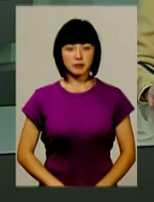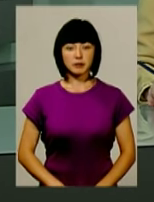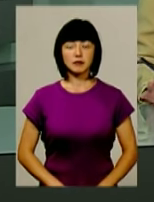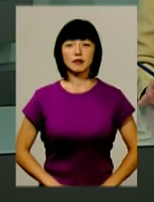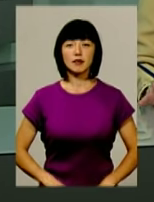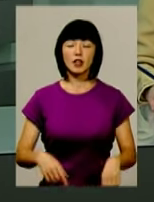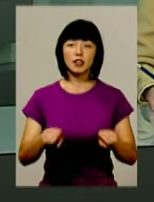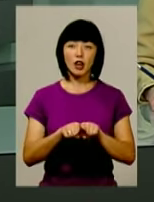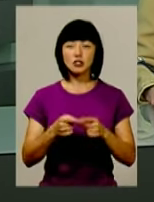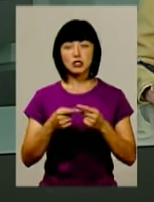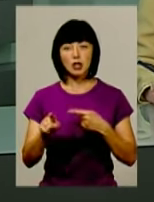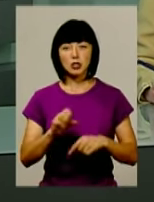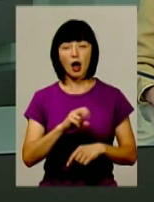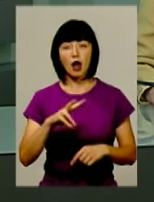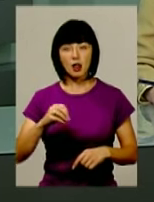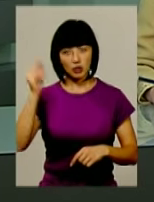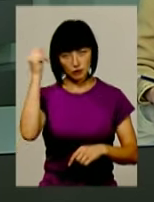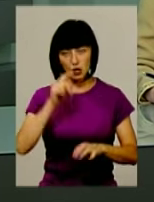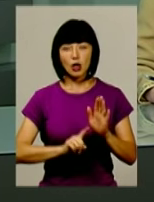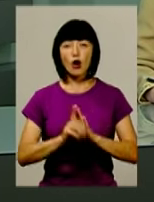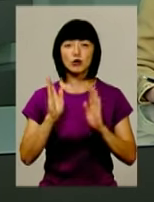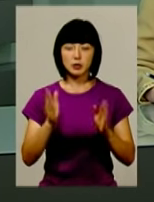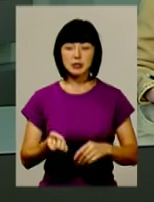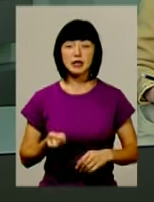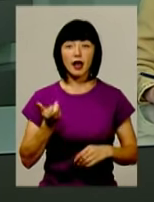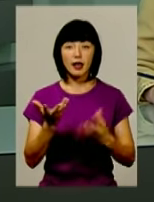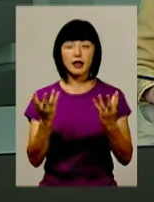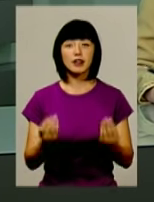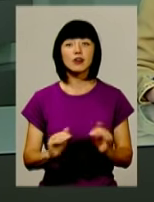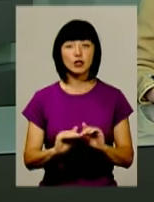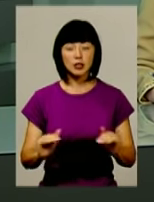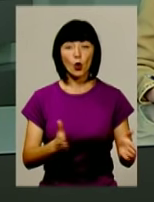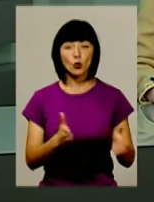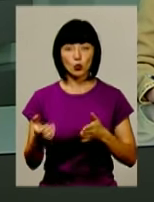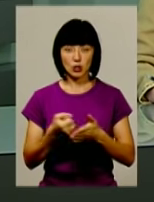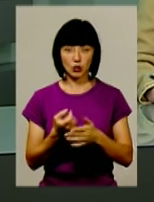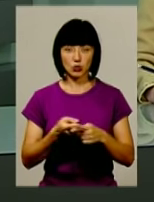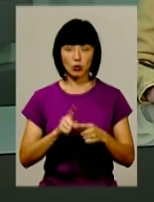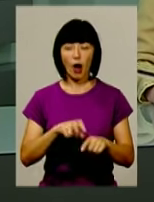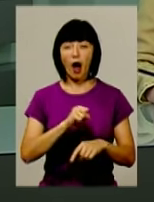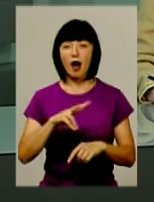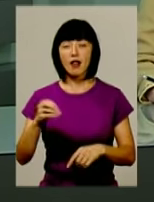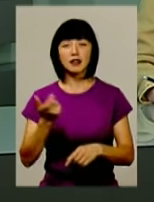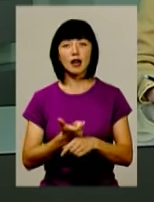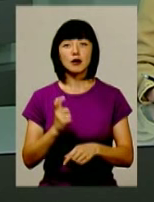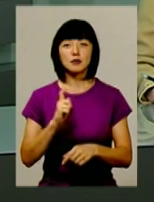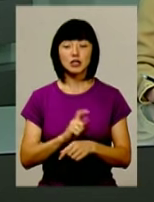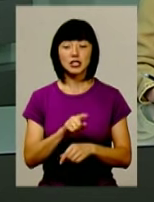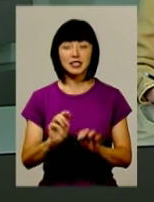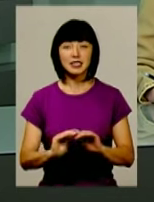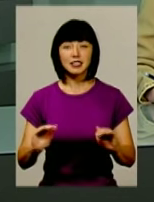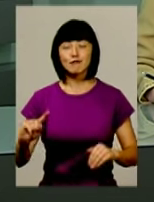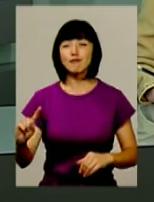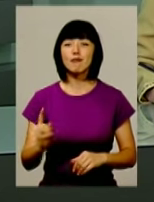Так чи інакше, але навчання розпочнеться за кілька днів, і учні готуються до цього. Але найбільше, мабуть, ті учні,